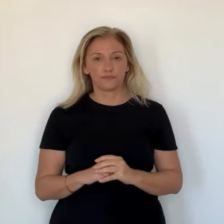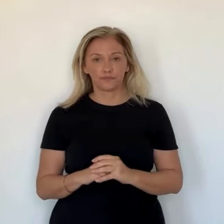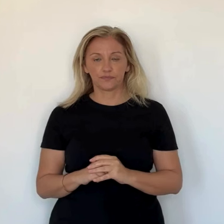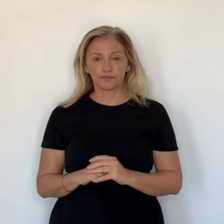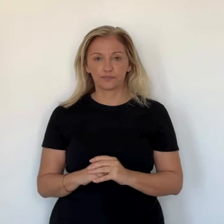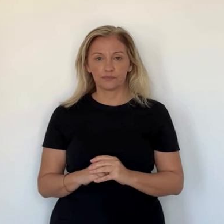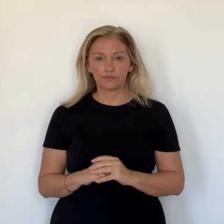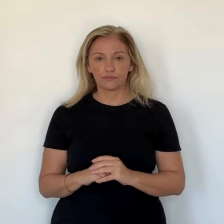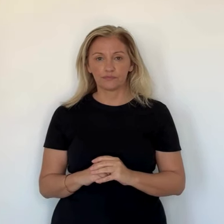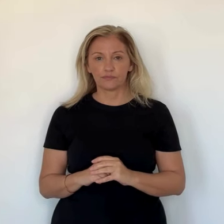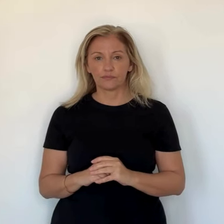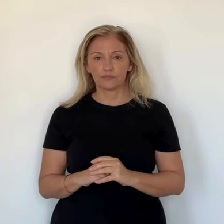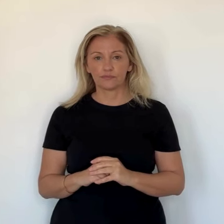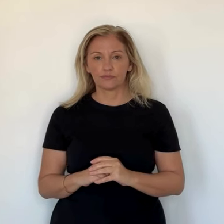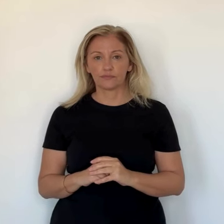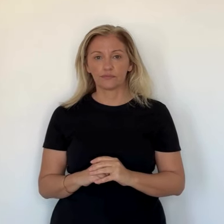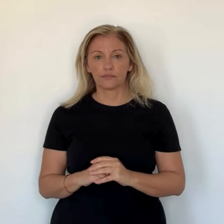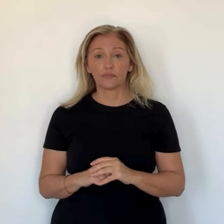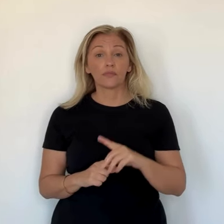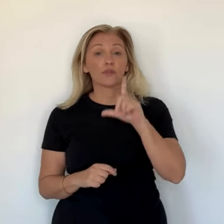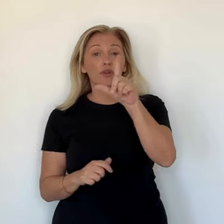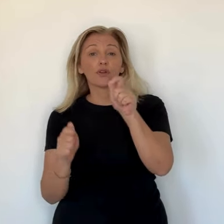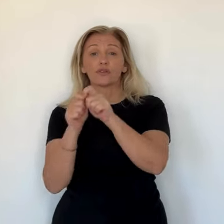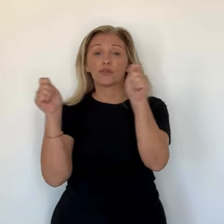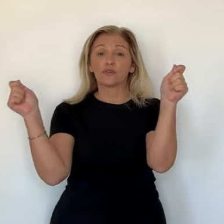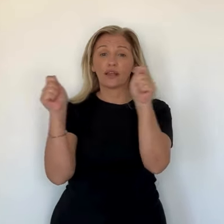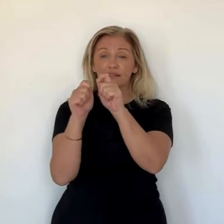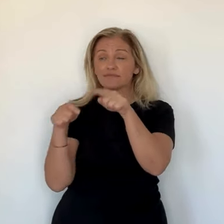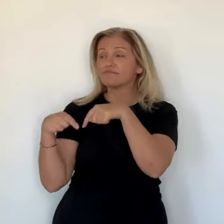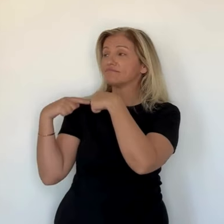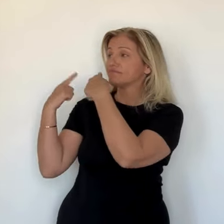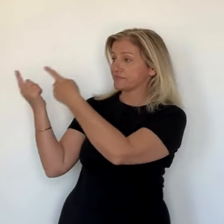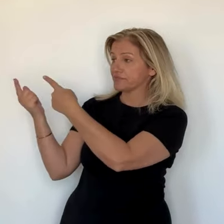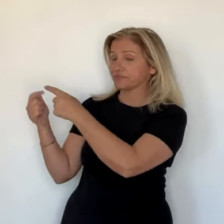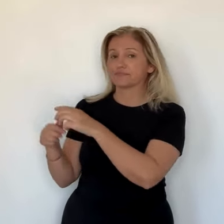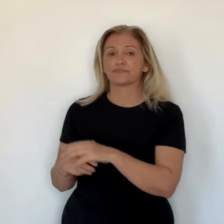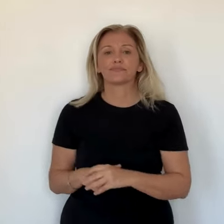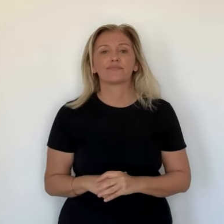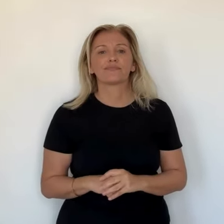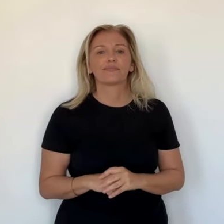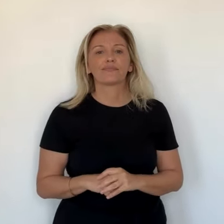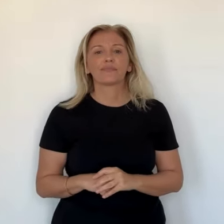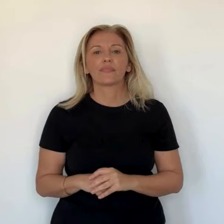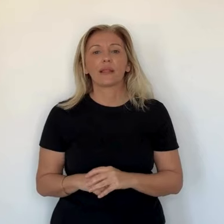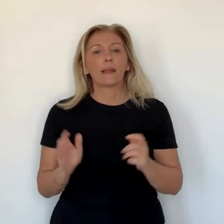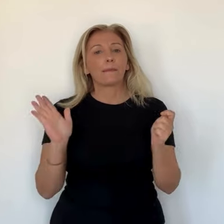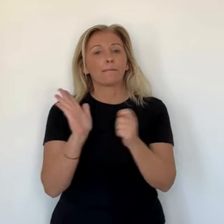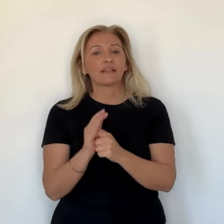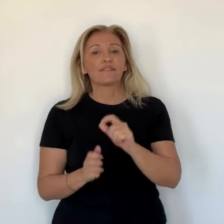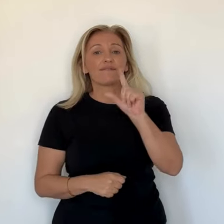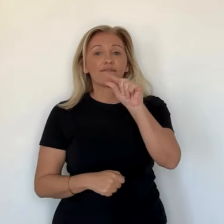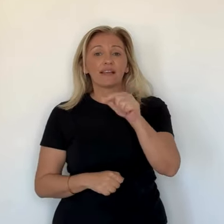sur des motifs de sécurité et sur le risque de violence liée à la rencontre. Jean-Philippe Maté, Lionel Oudjane.